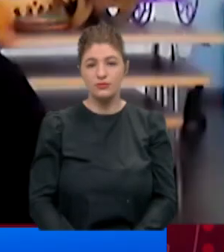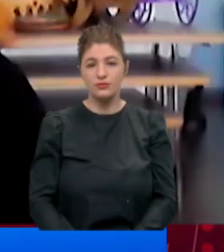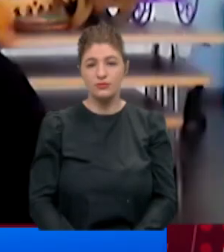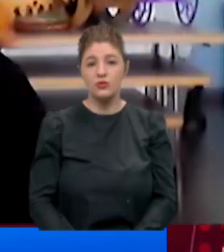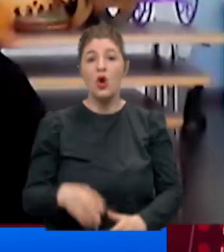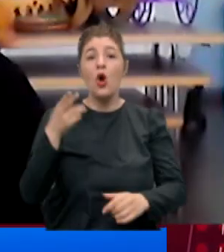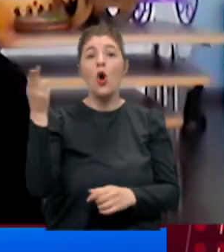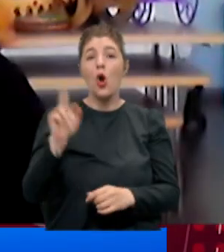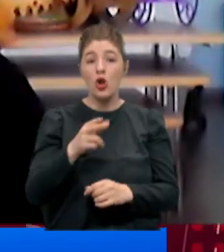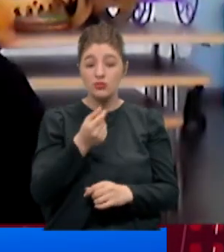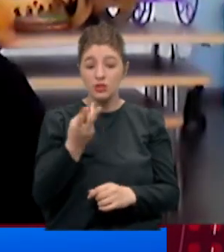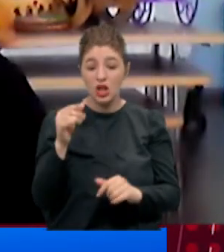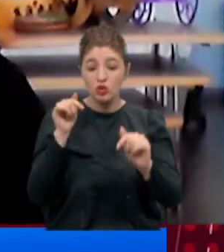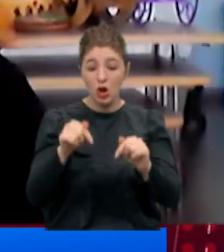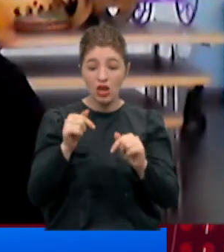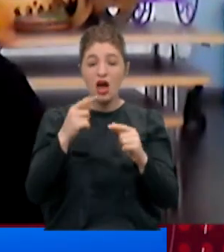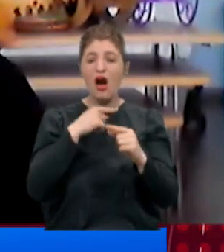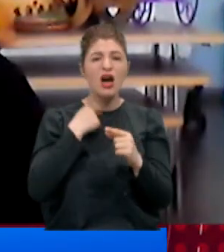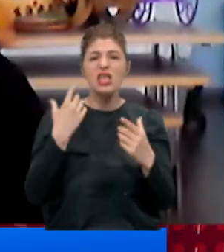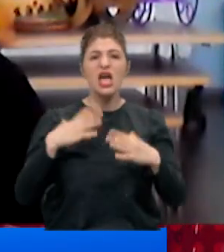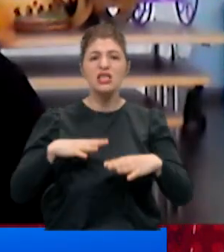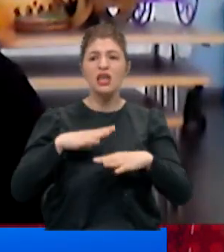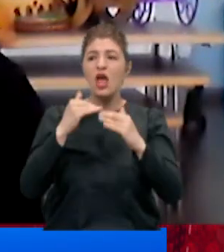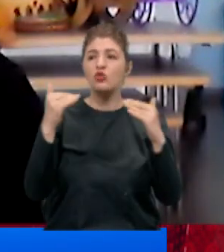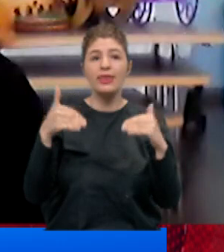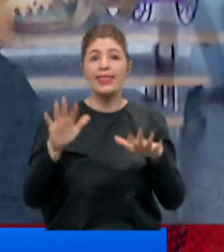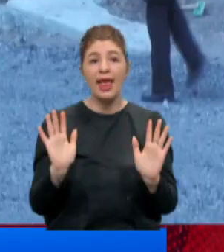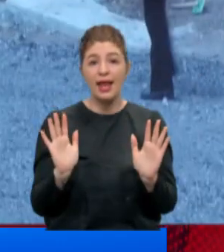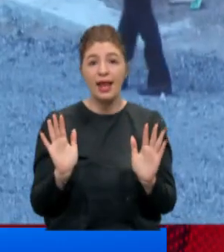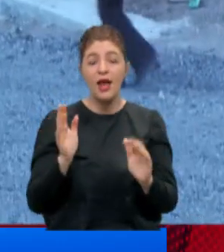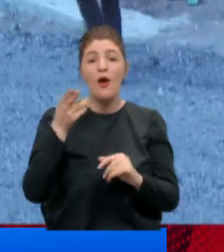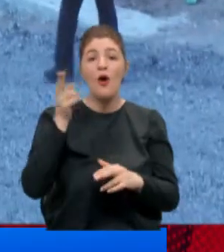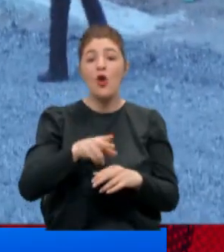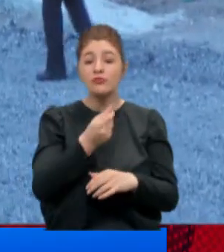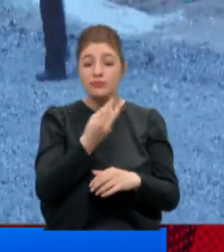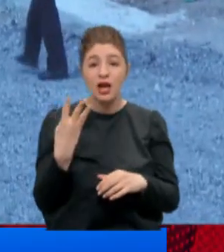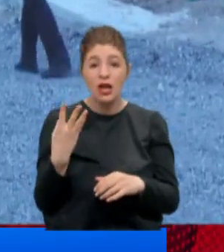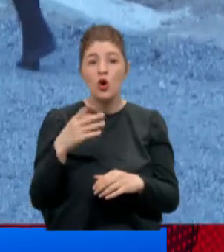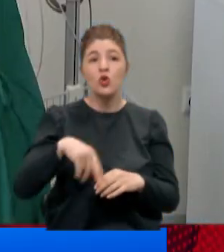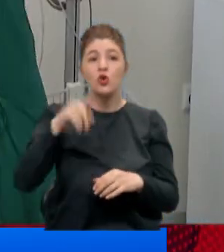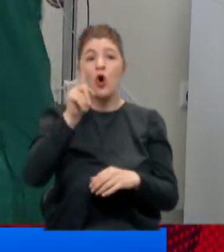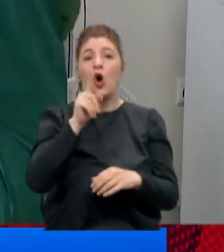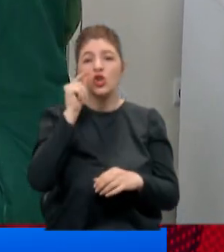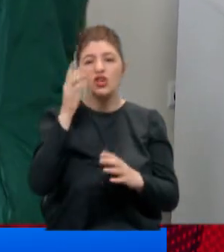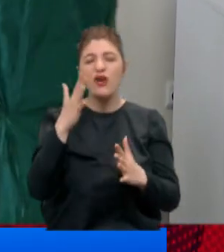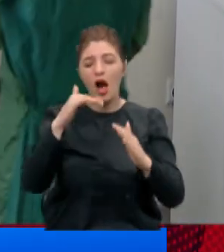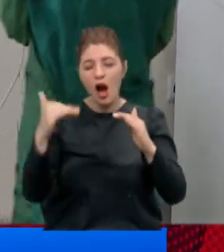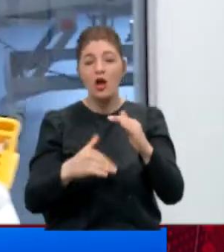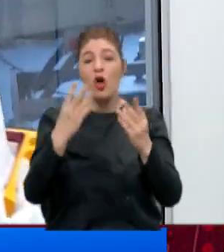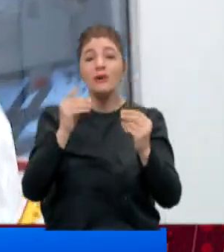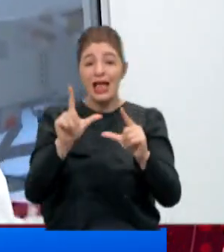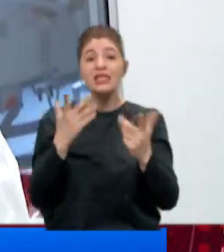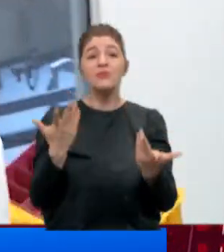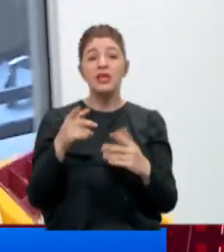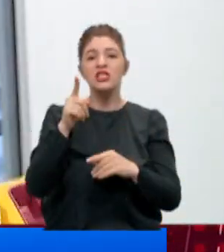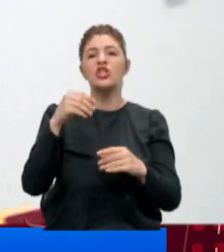Ölüm sayıları şu anda asla istenilebilir düzeylerde değil. Ölüm sayılarının günde 10 kişilerin falan altına inmesi